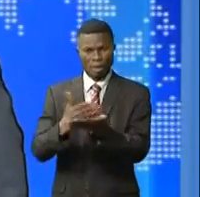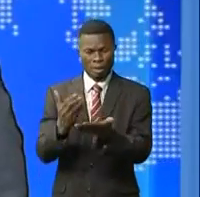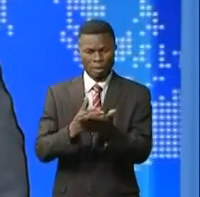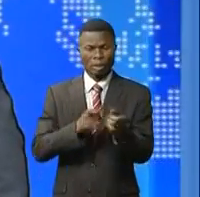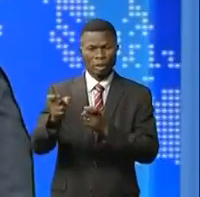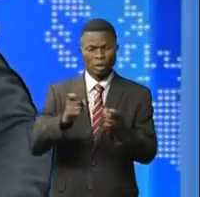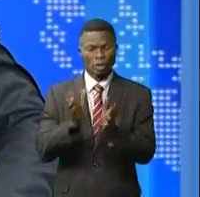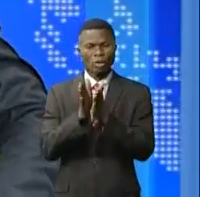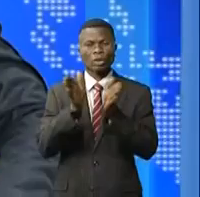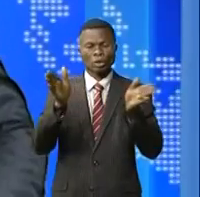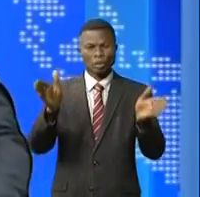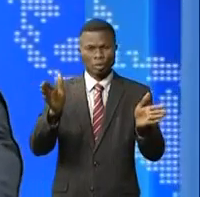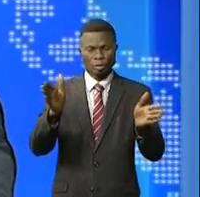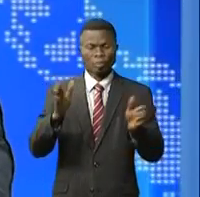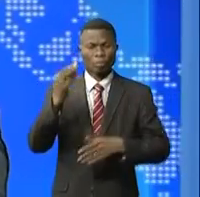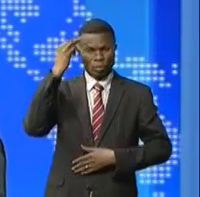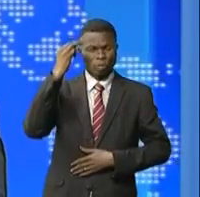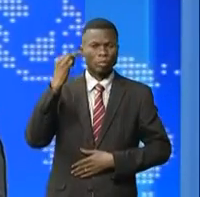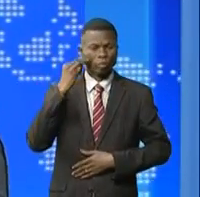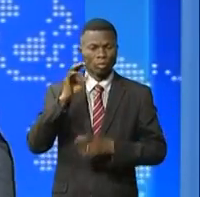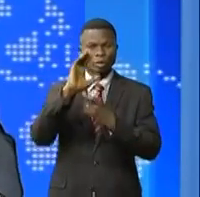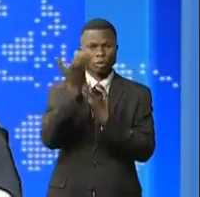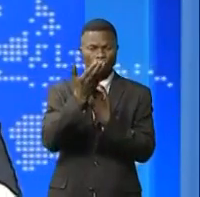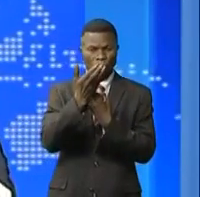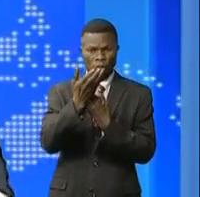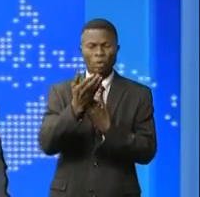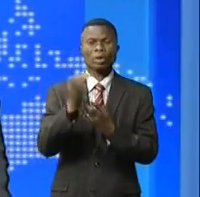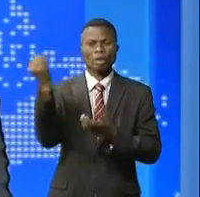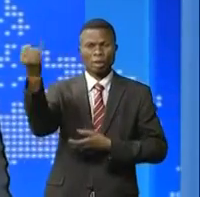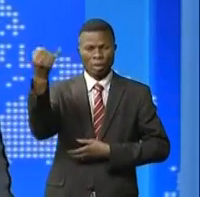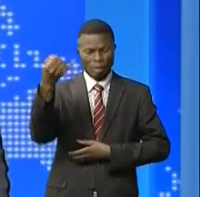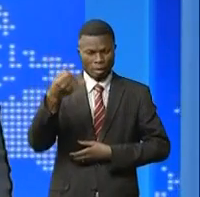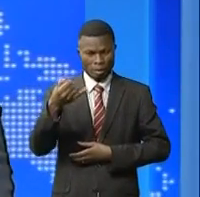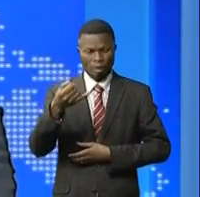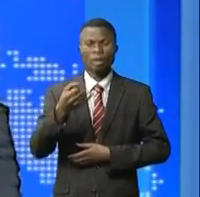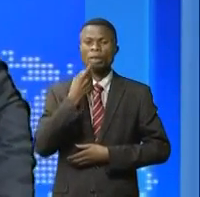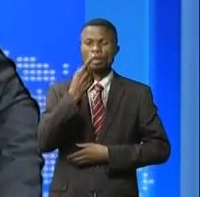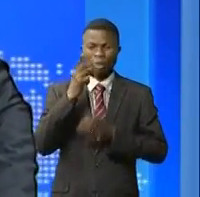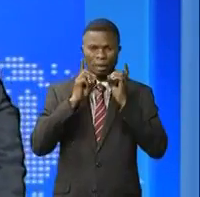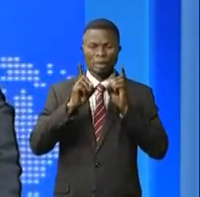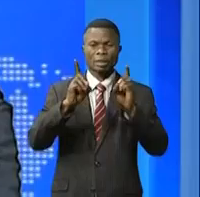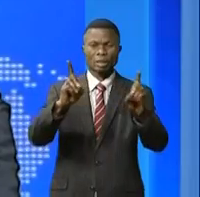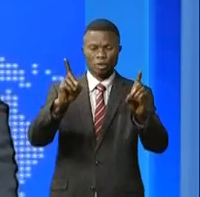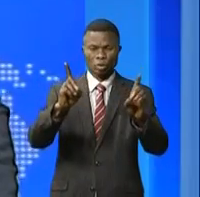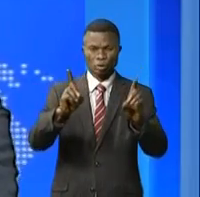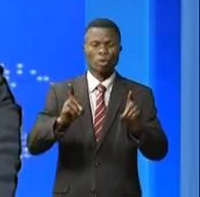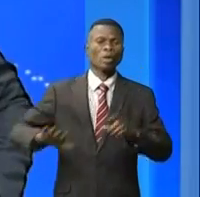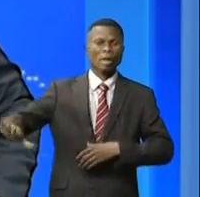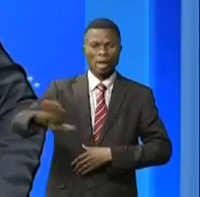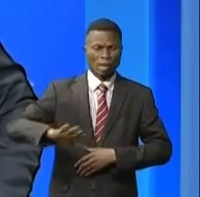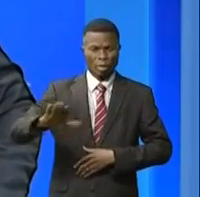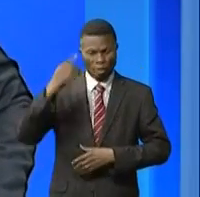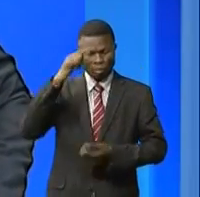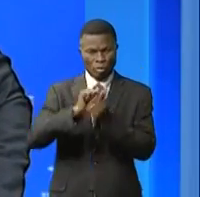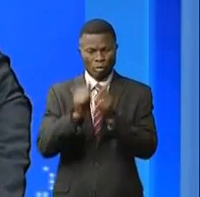collective. La ministre de la Culture et Patrimoine a adressé également un message à la nation à